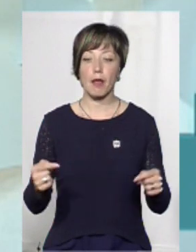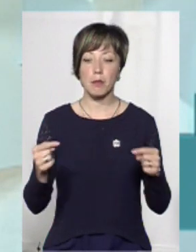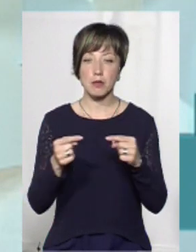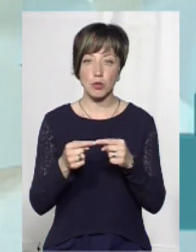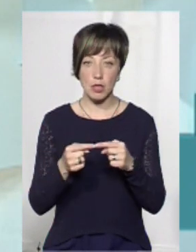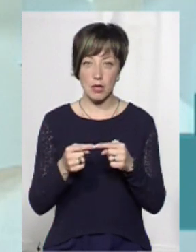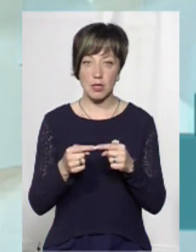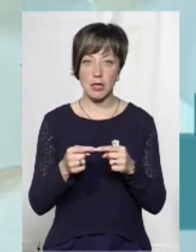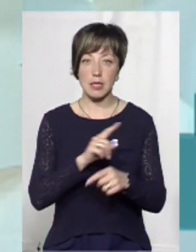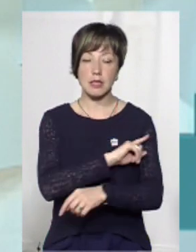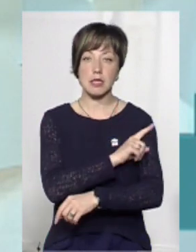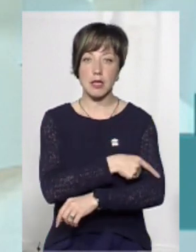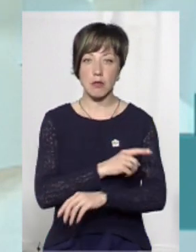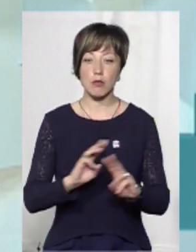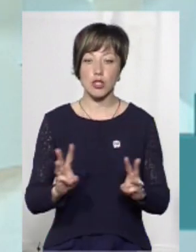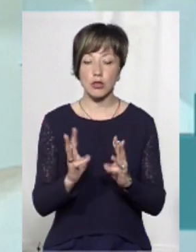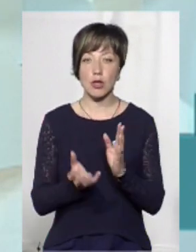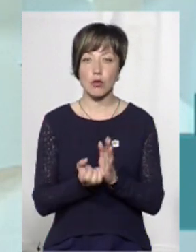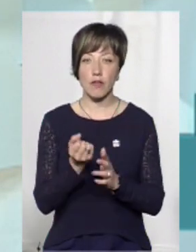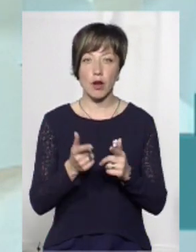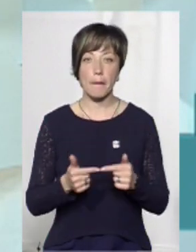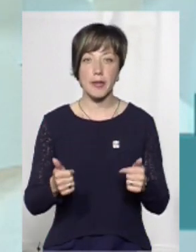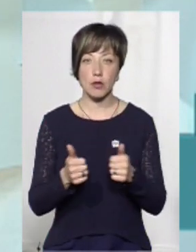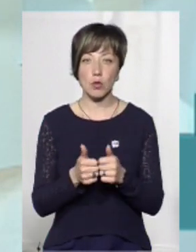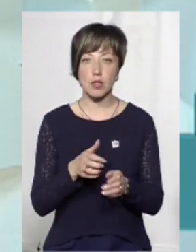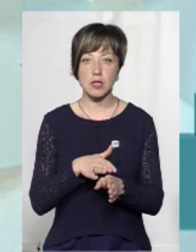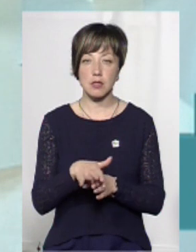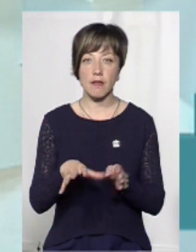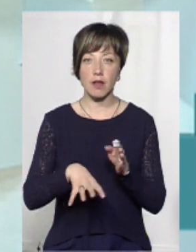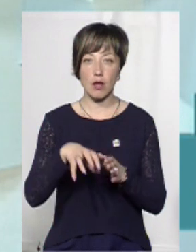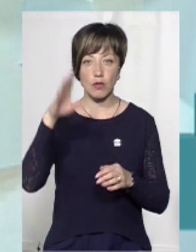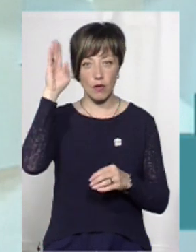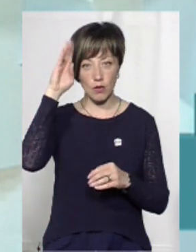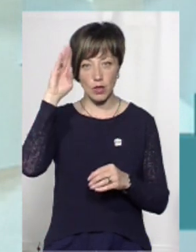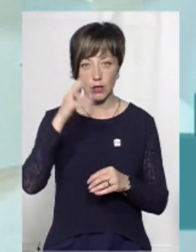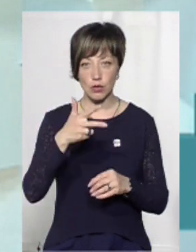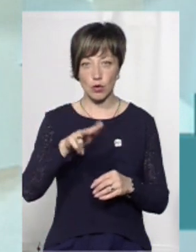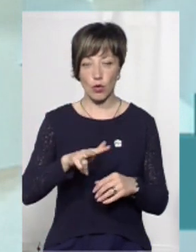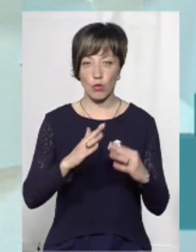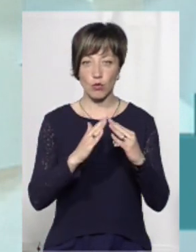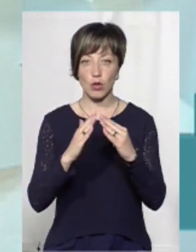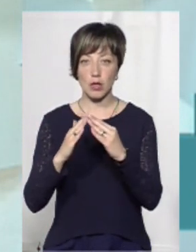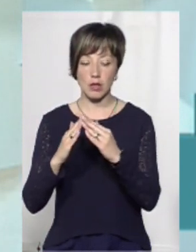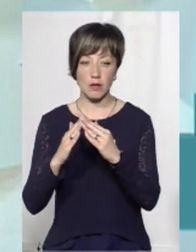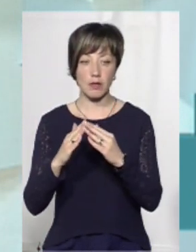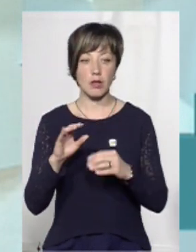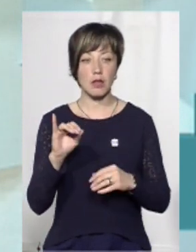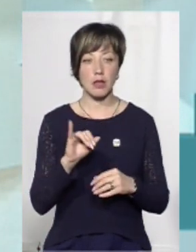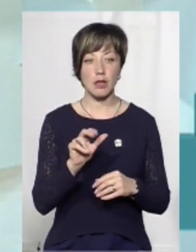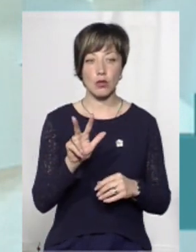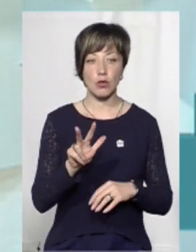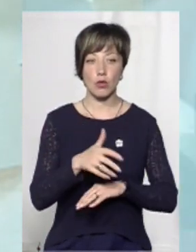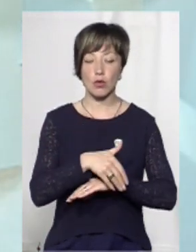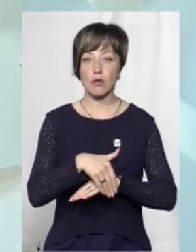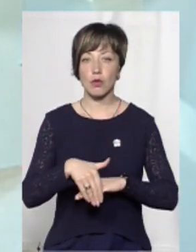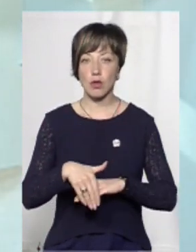Безпосередньо силами пожежно-рятувальних підрозділів здійснено відкачання води з трьох будинків та трьох